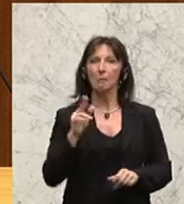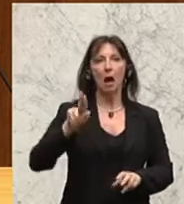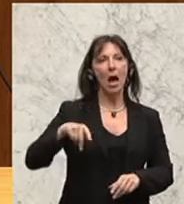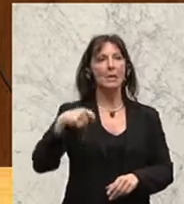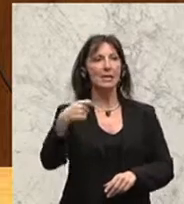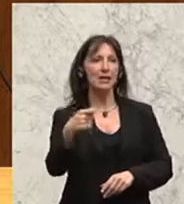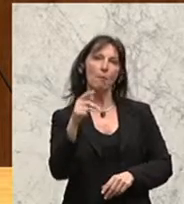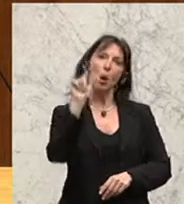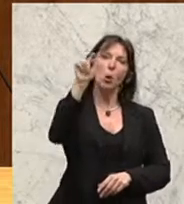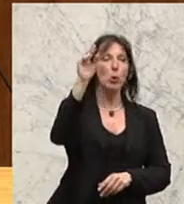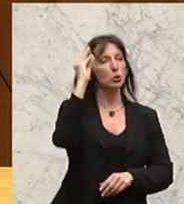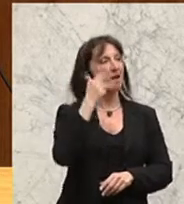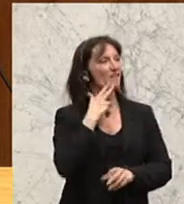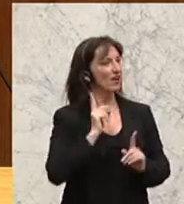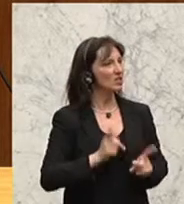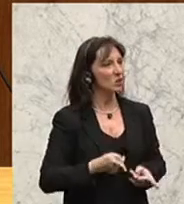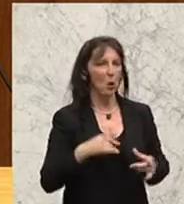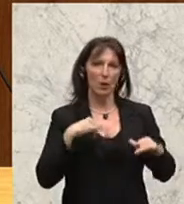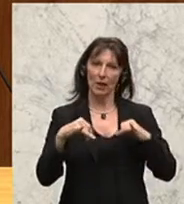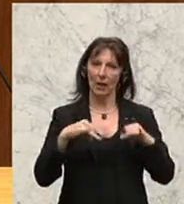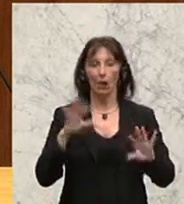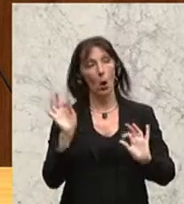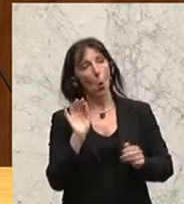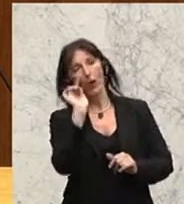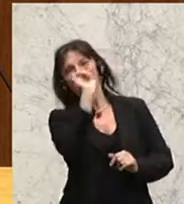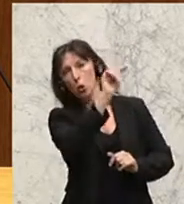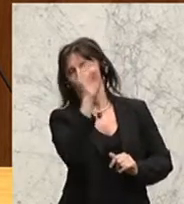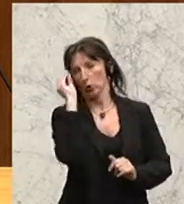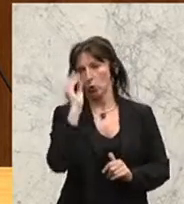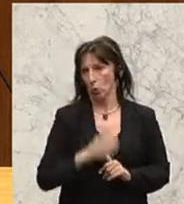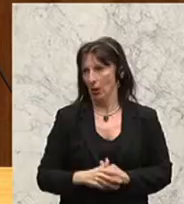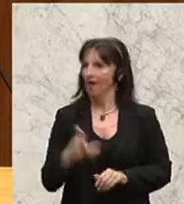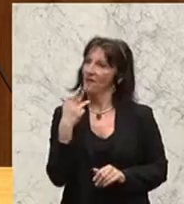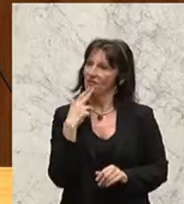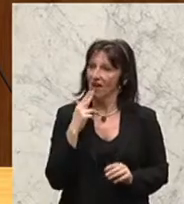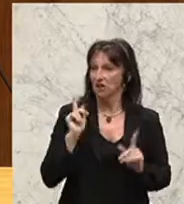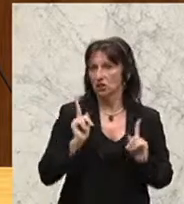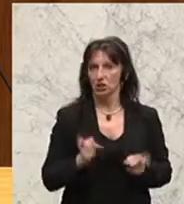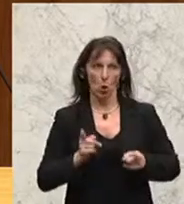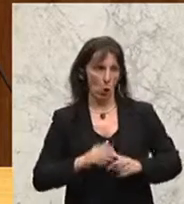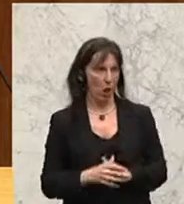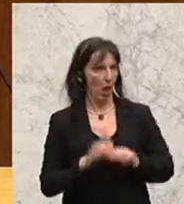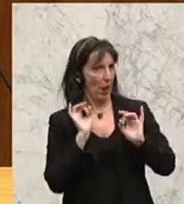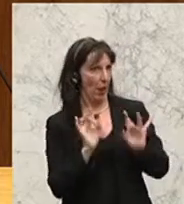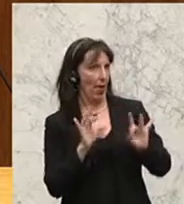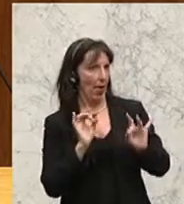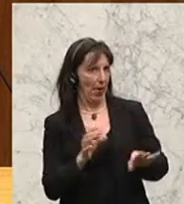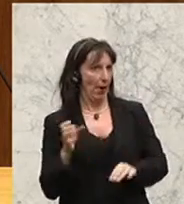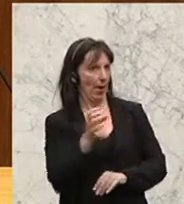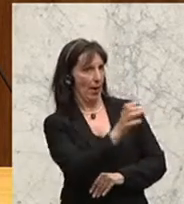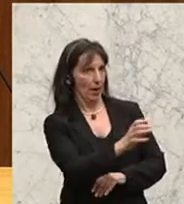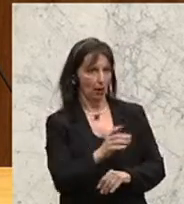Direktor werden soll. Oder wer in Hintertupfing in der Schule Lehrer wird.